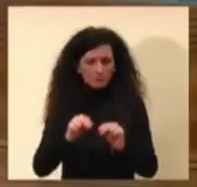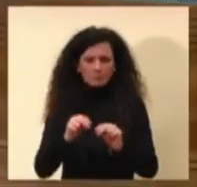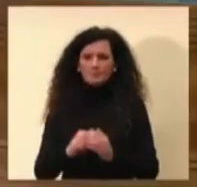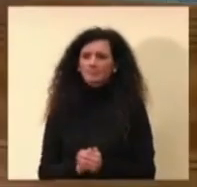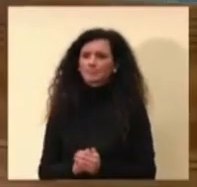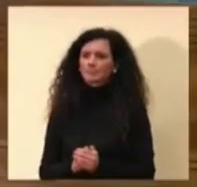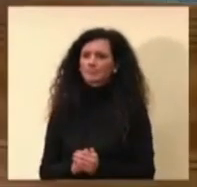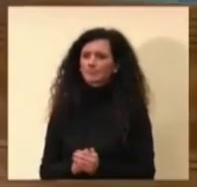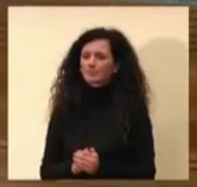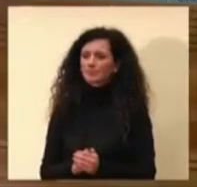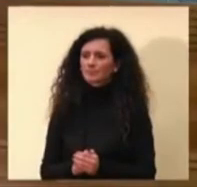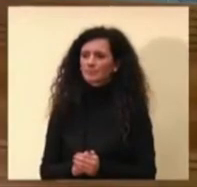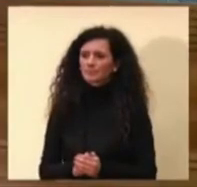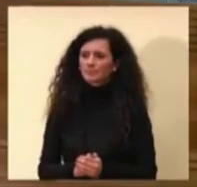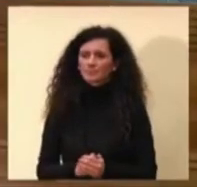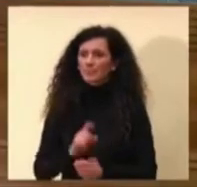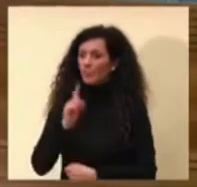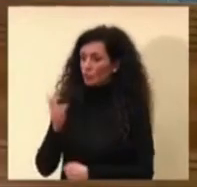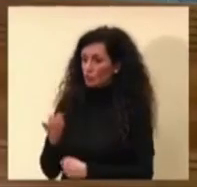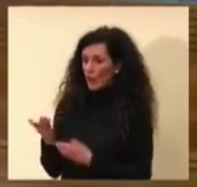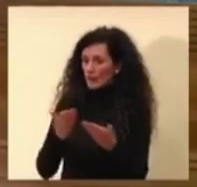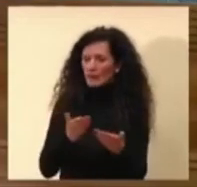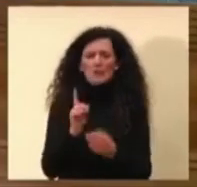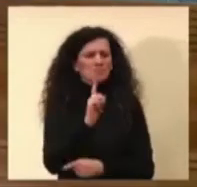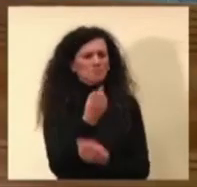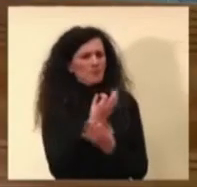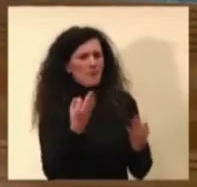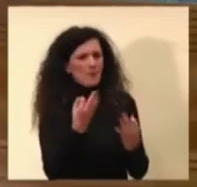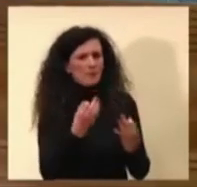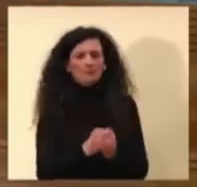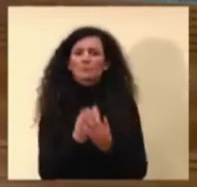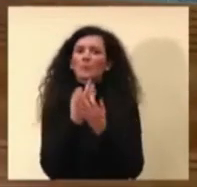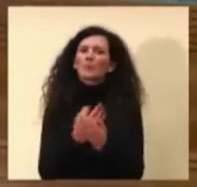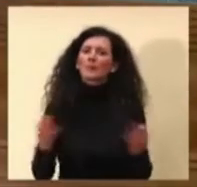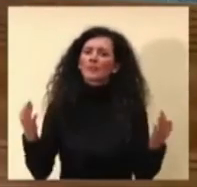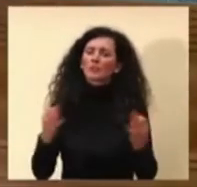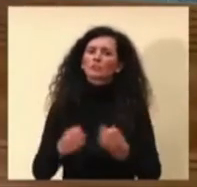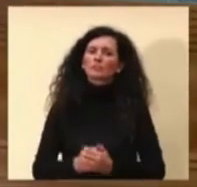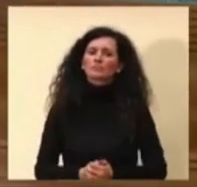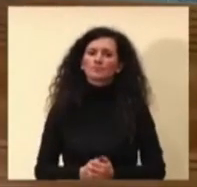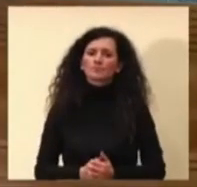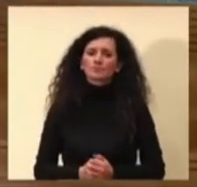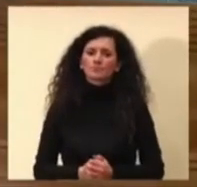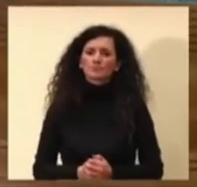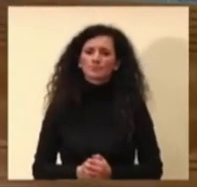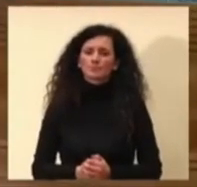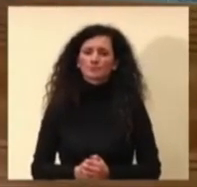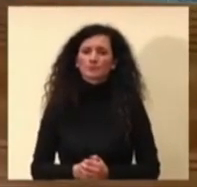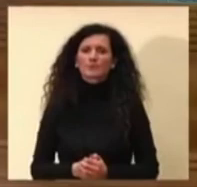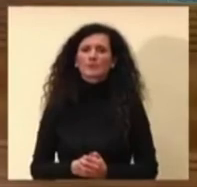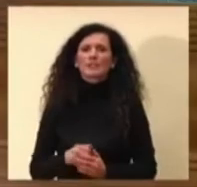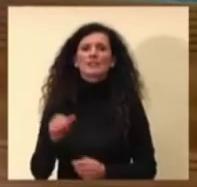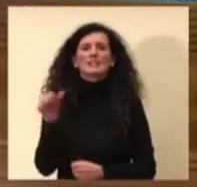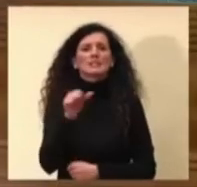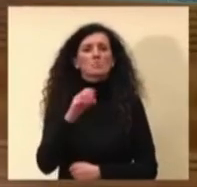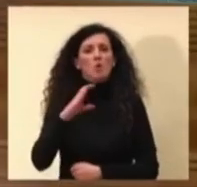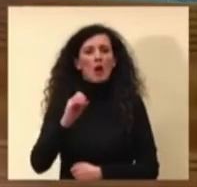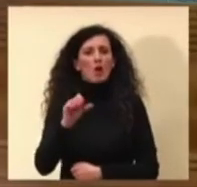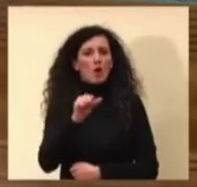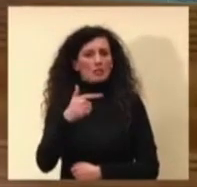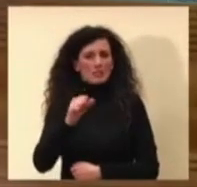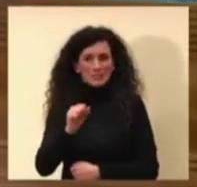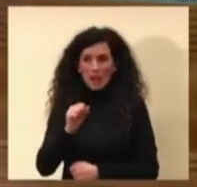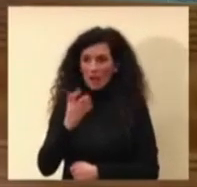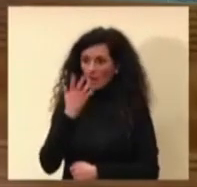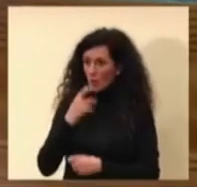Gianni? No, lo vedo in scherzo. Perfetto, allora c'era Simone Costa, però se vuole accedere...